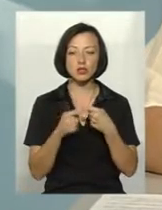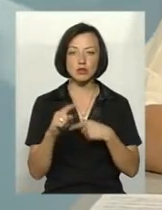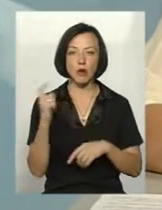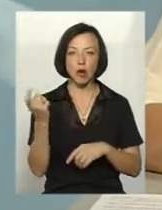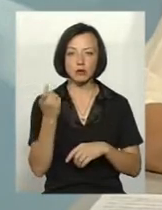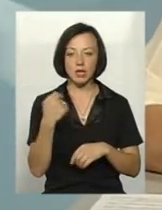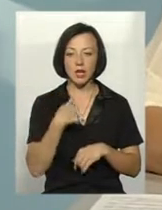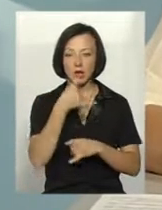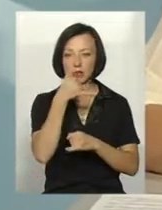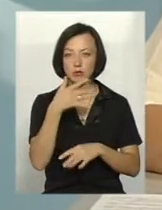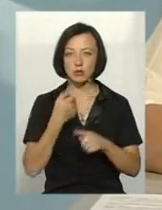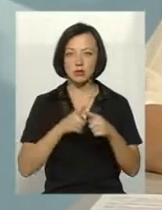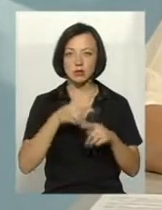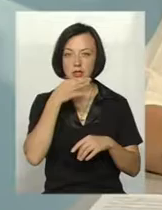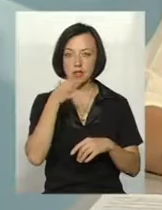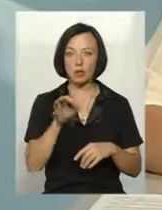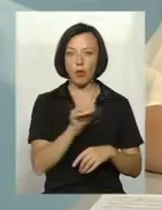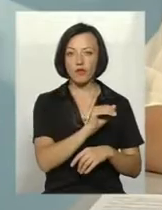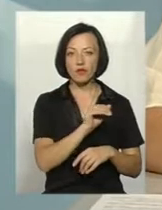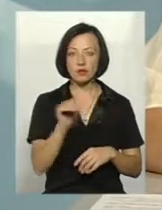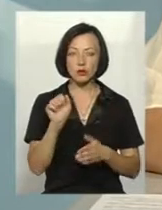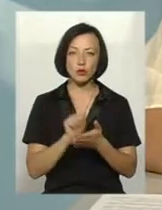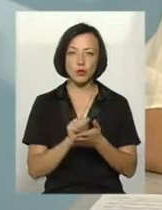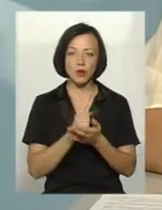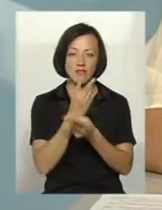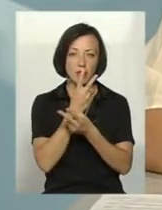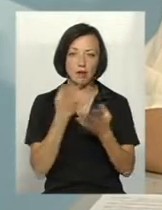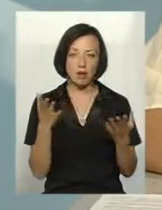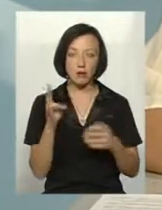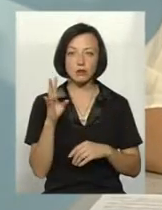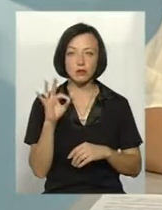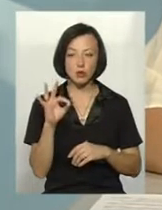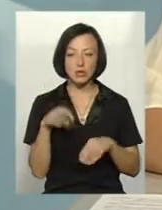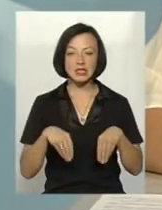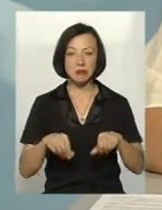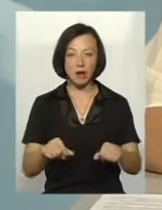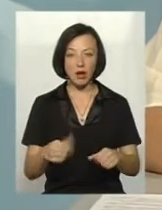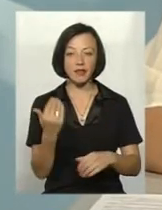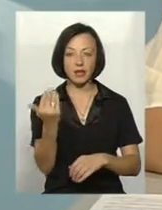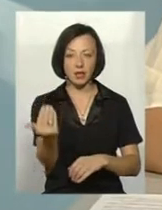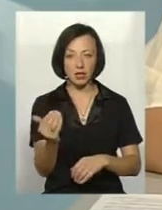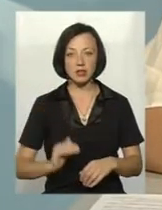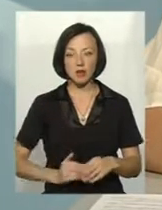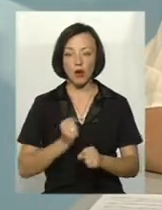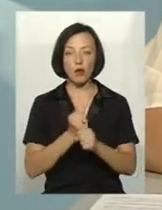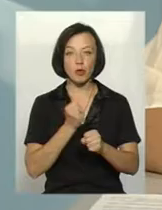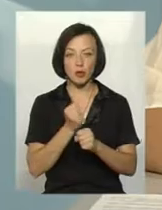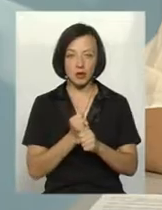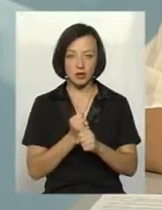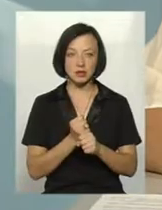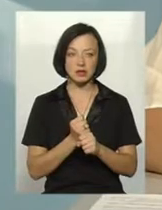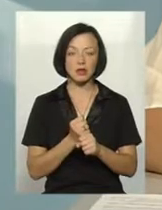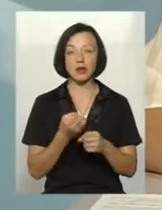я не можу цього стверджувати офіційно я документів не бачив але все-таки земля яка належить фермерам також обробляється як інших